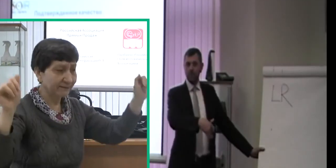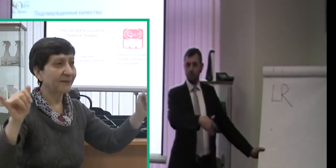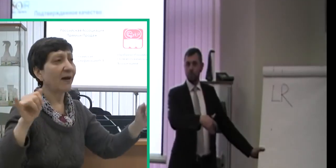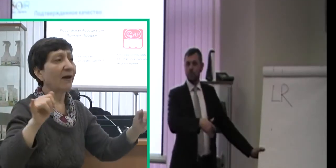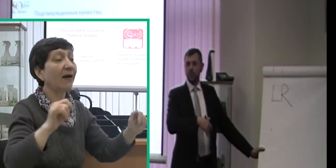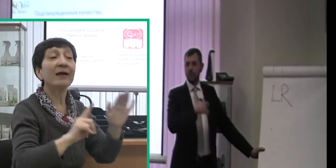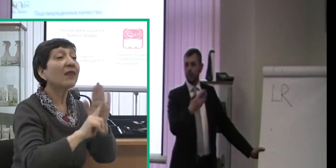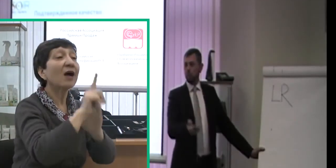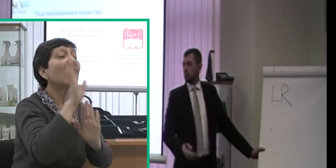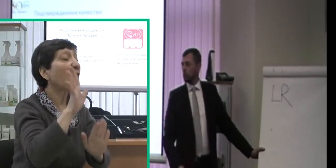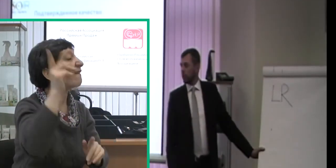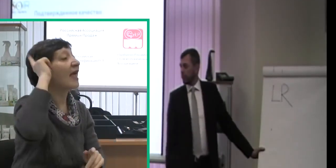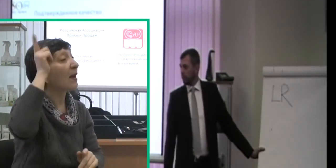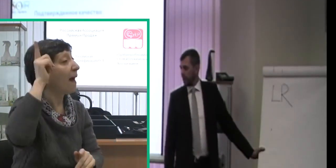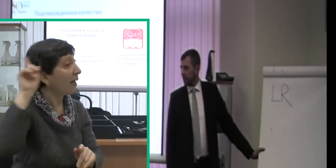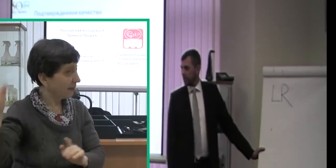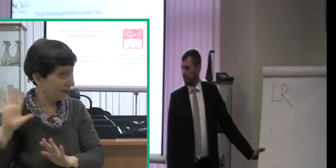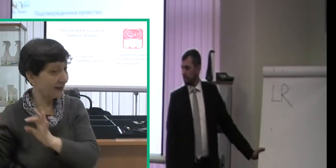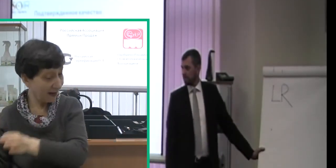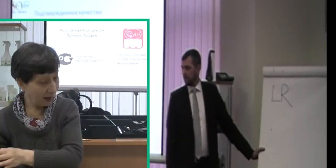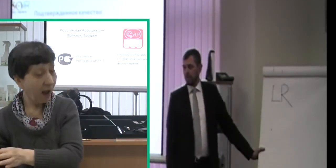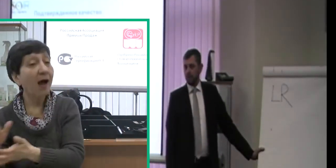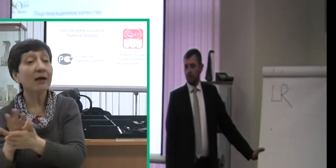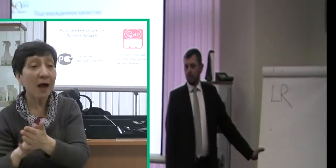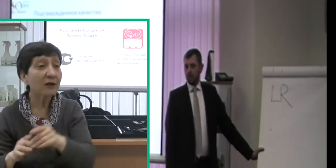Изначально мы существовали и работали только в Германии.